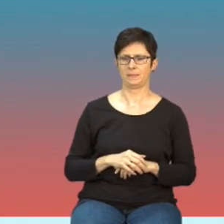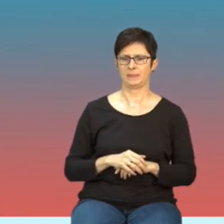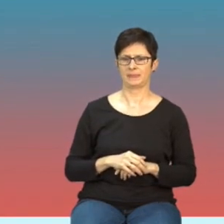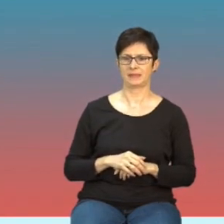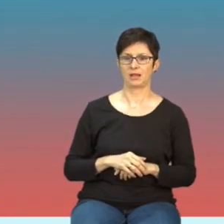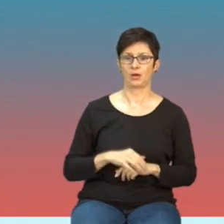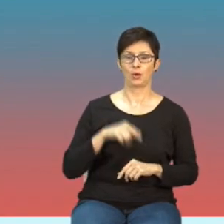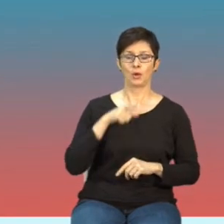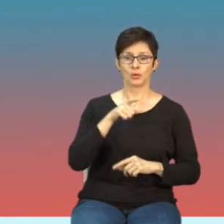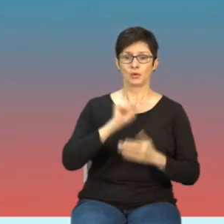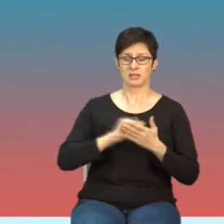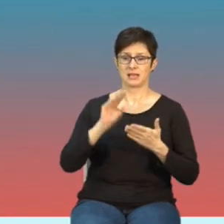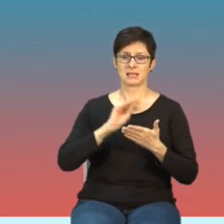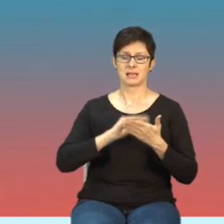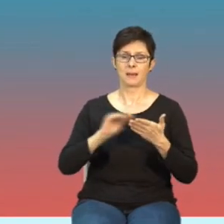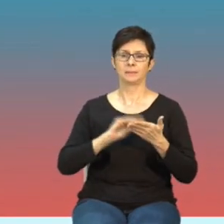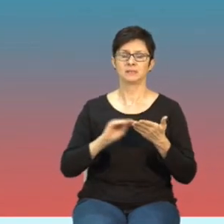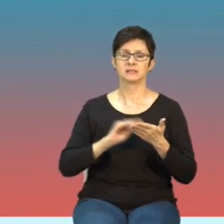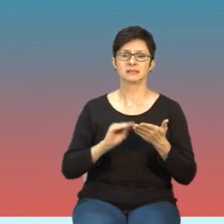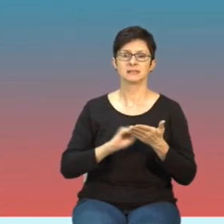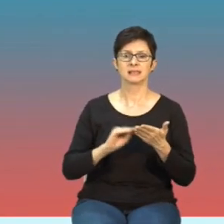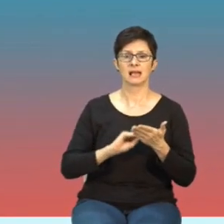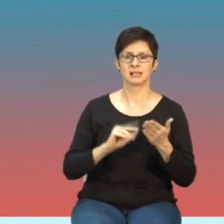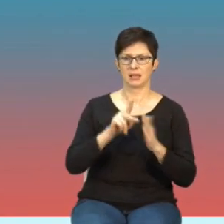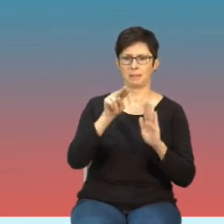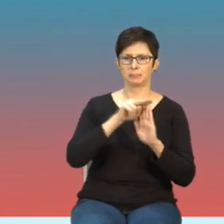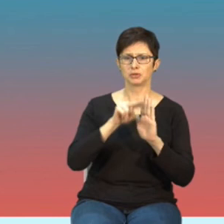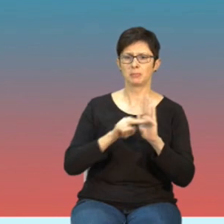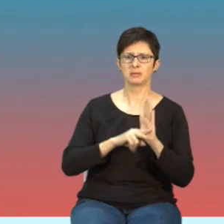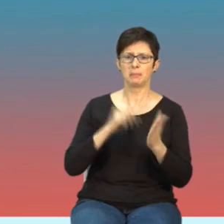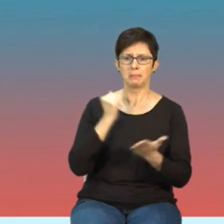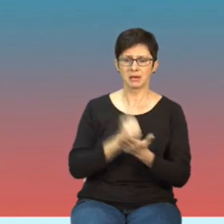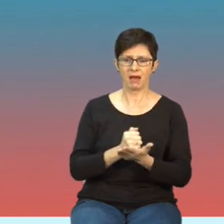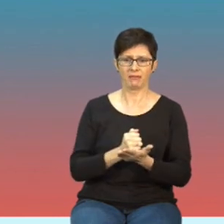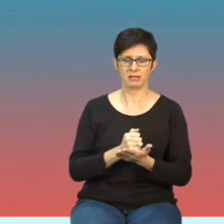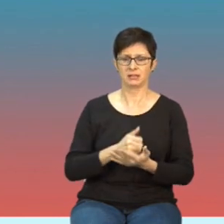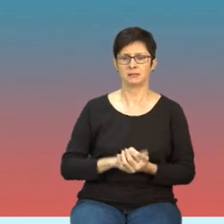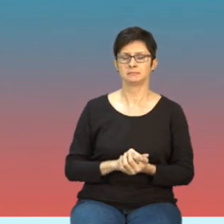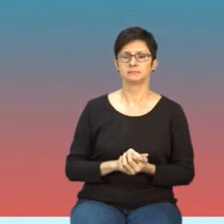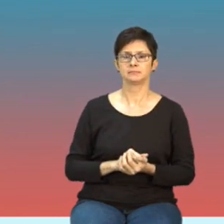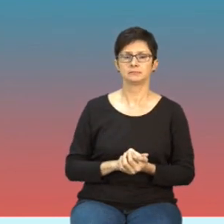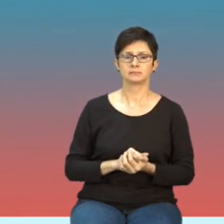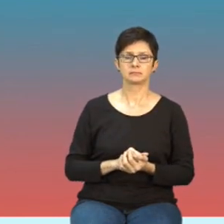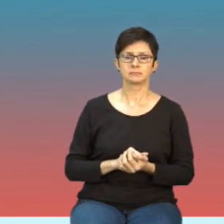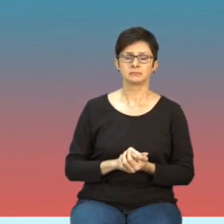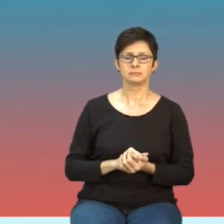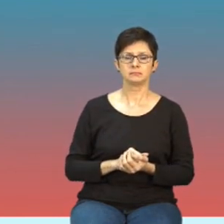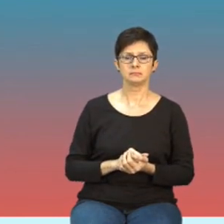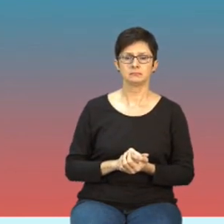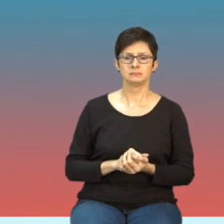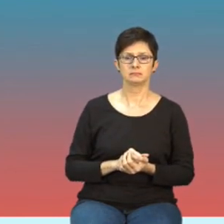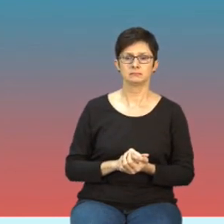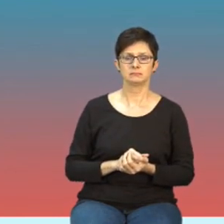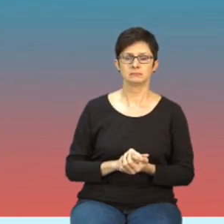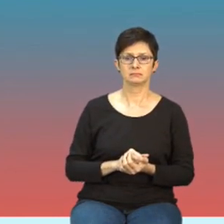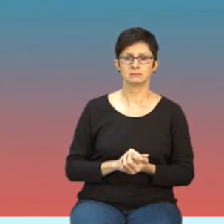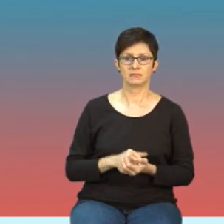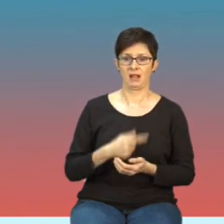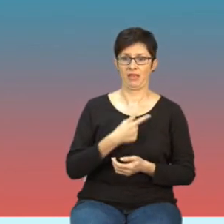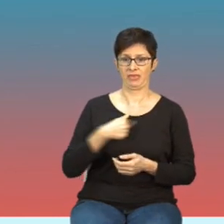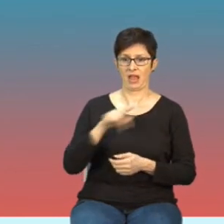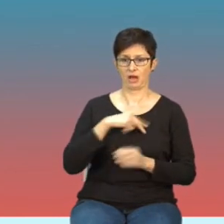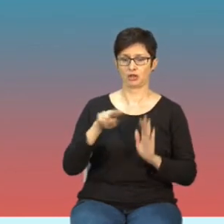napisane napisane w przepisie prawnym że nasze